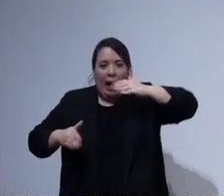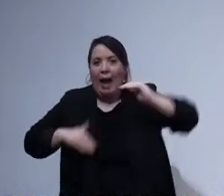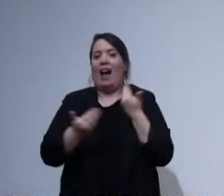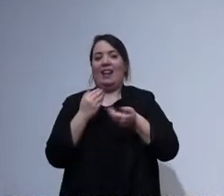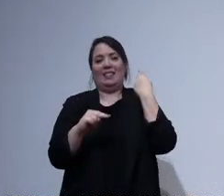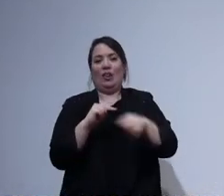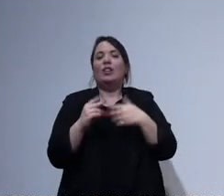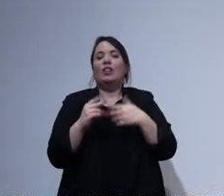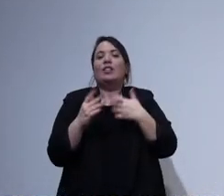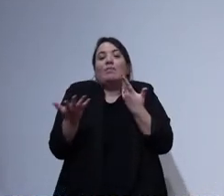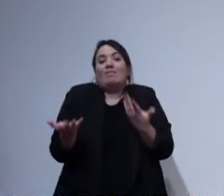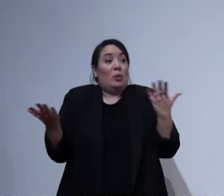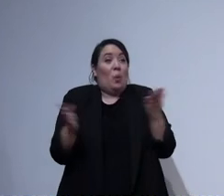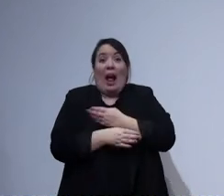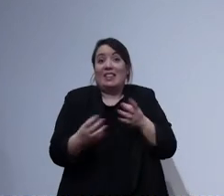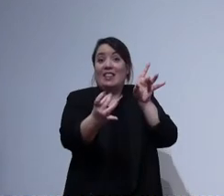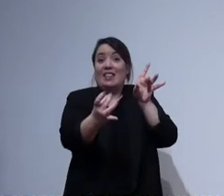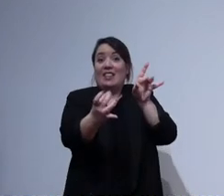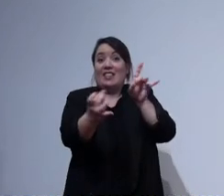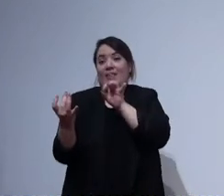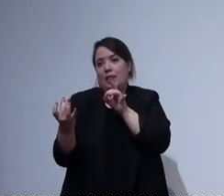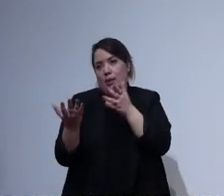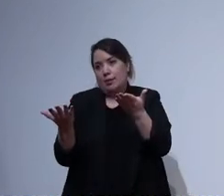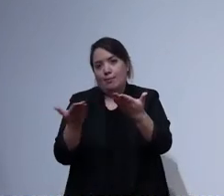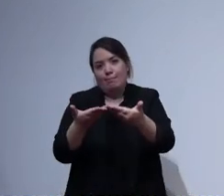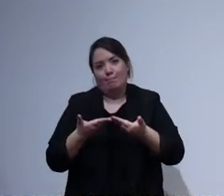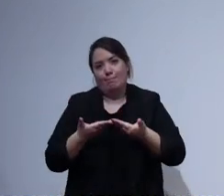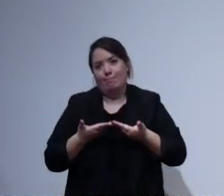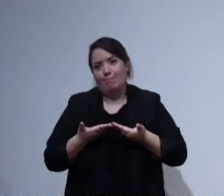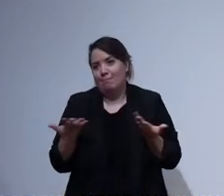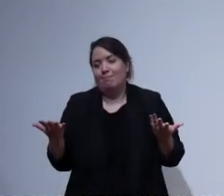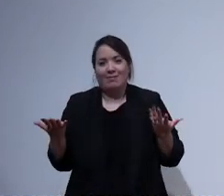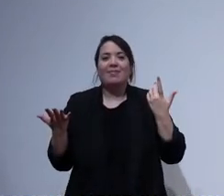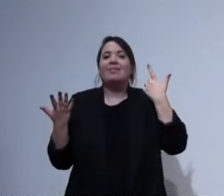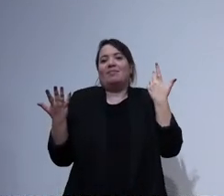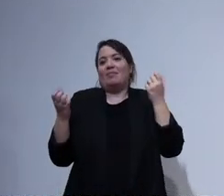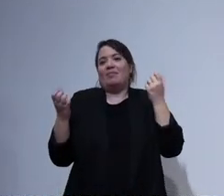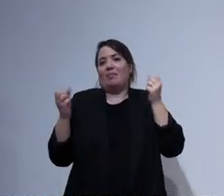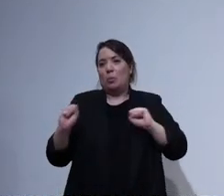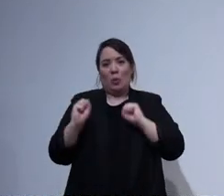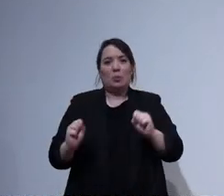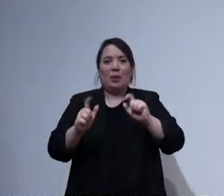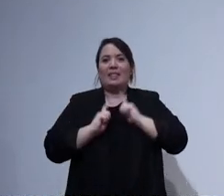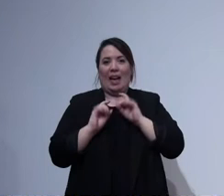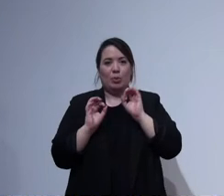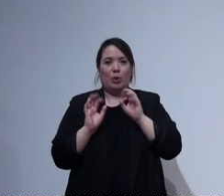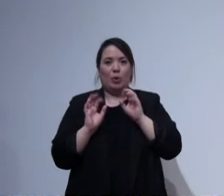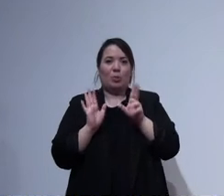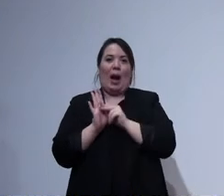è benvenuto e quindi vi invitiamo poi a lasciarli c'è la possibilità di farlo sull'app